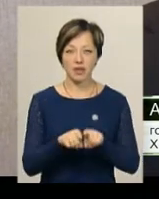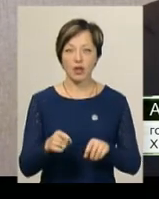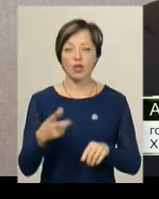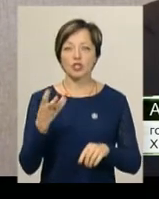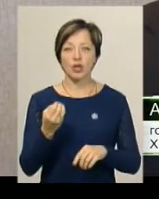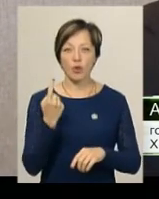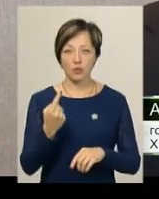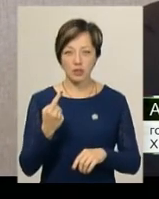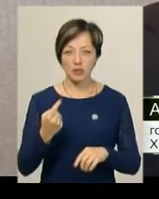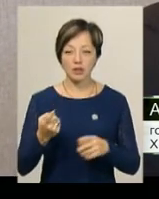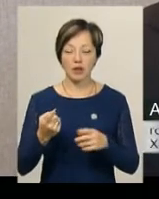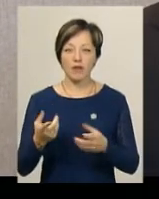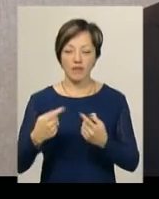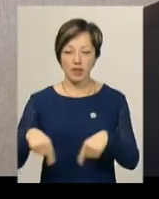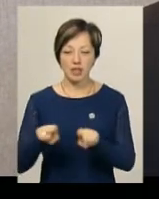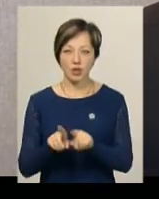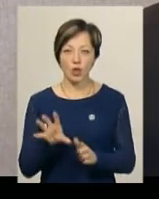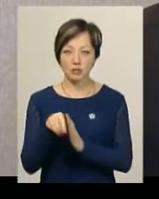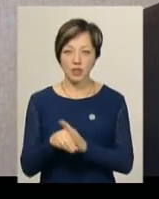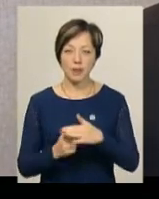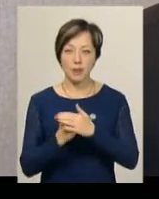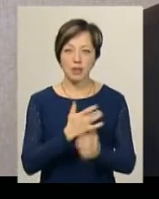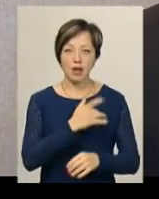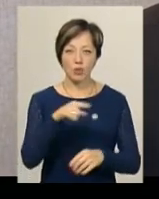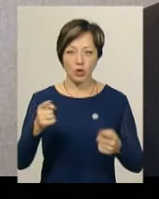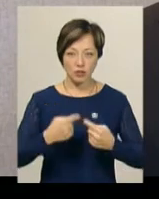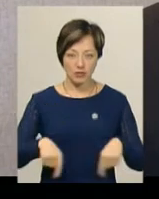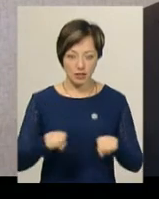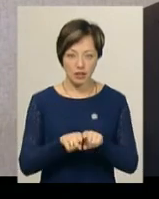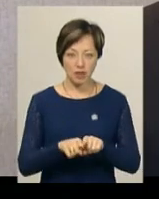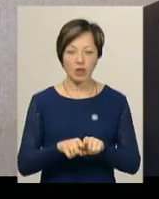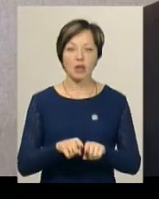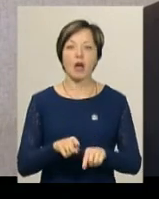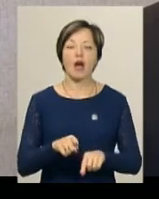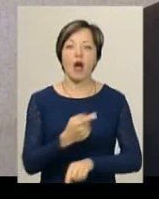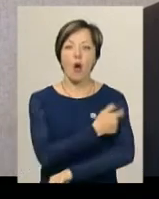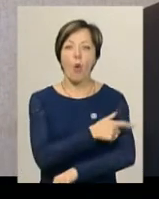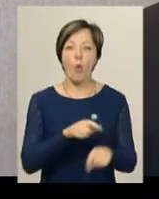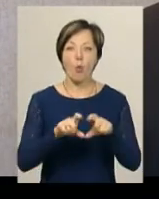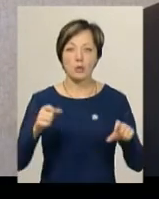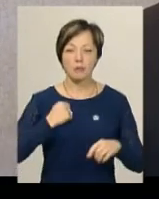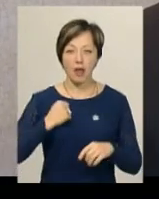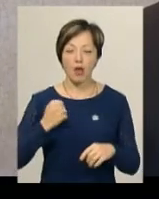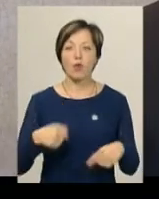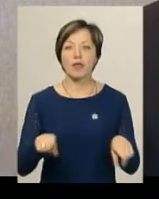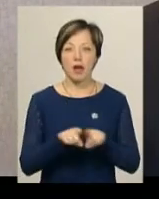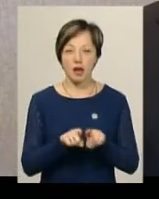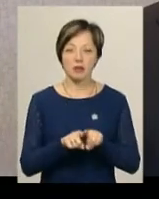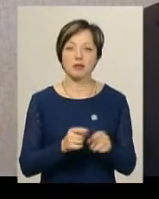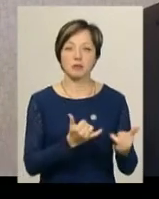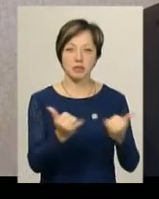ще одне із трьох відділень ми розмістили на базі кардіологічного відділення госпіталю. Ну, і, власне, таким чином